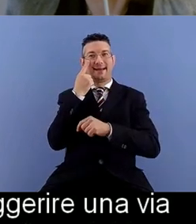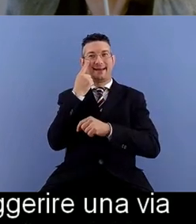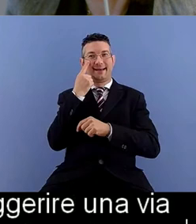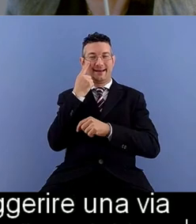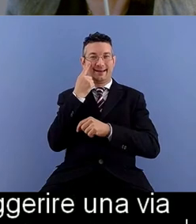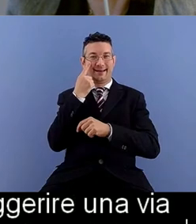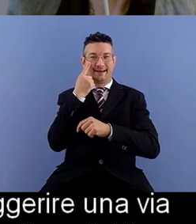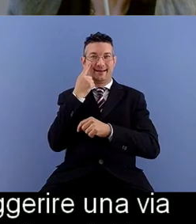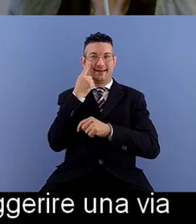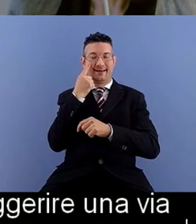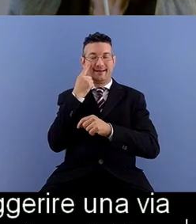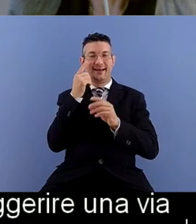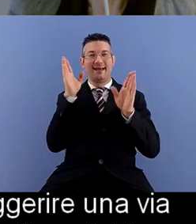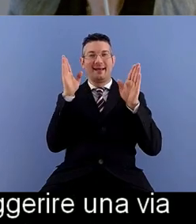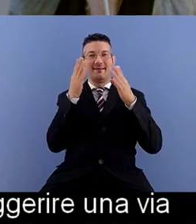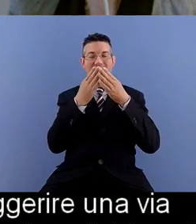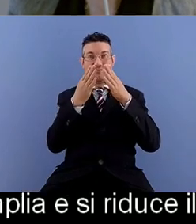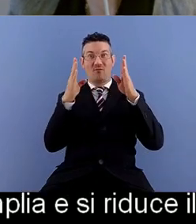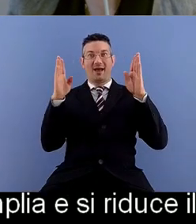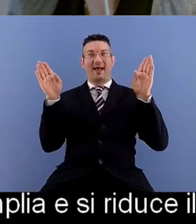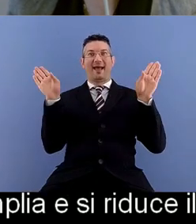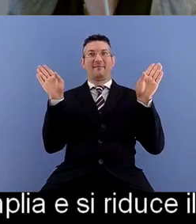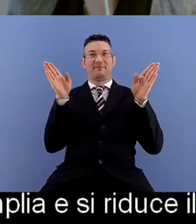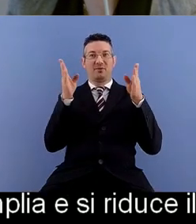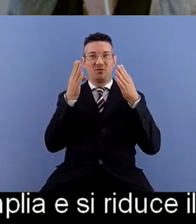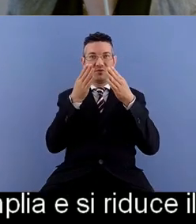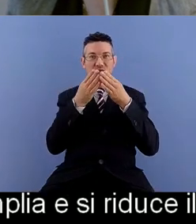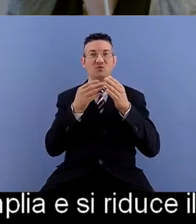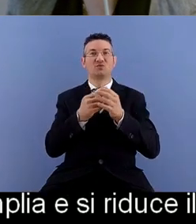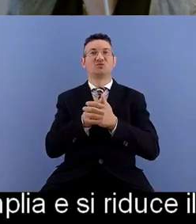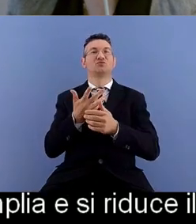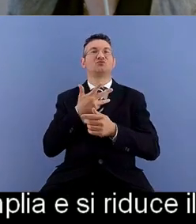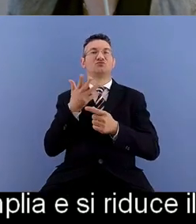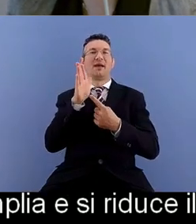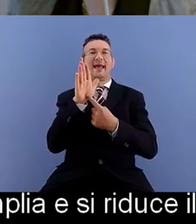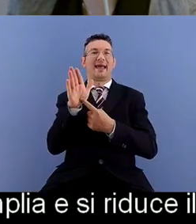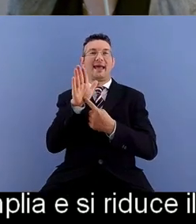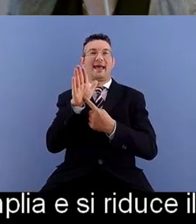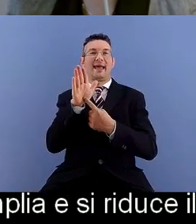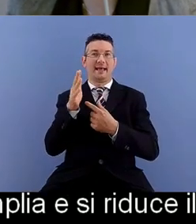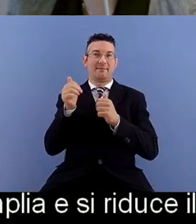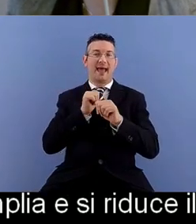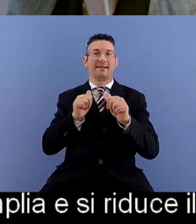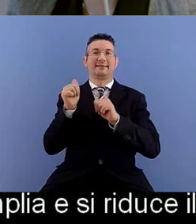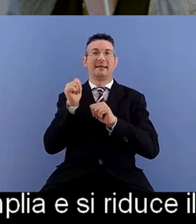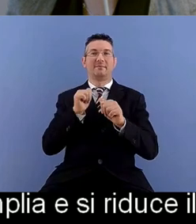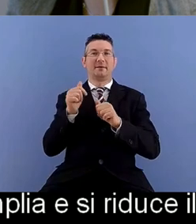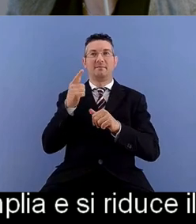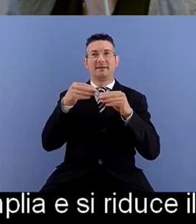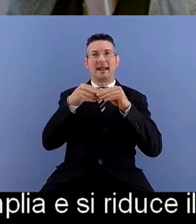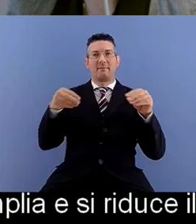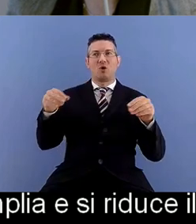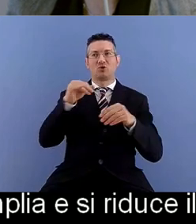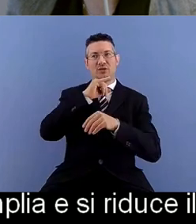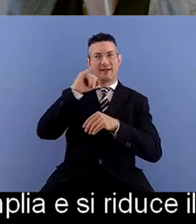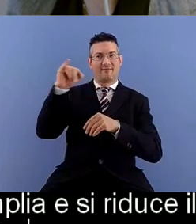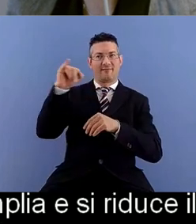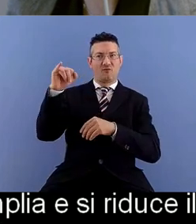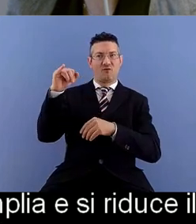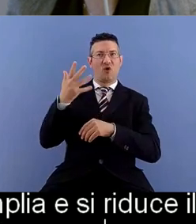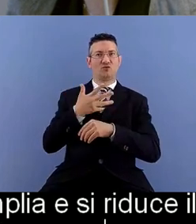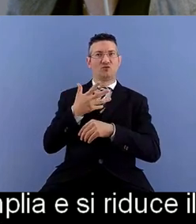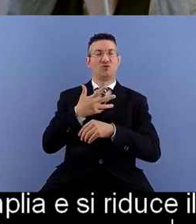riduce il campo visivo ho alcuni esempi in anteprima quindi la mostra qui in fondo sono nove